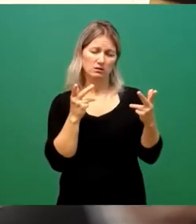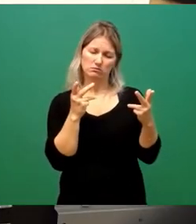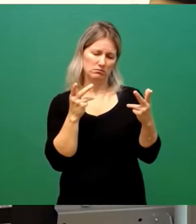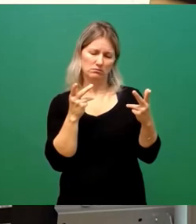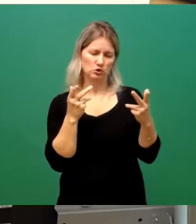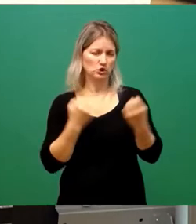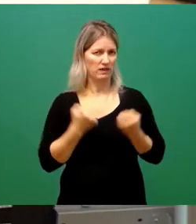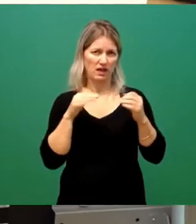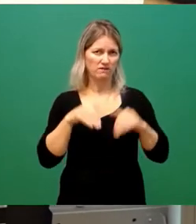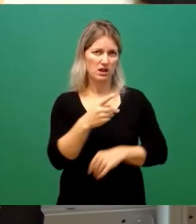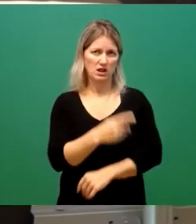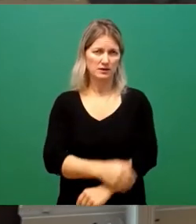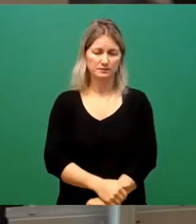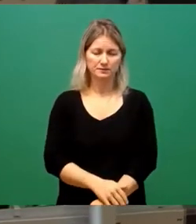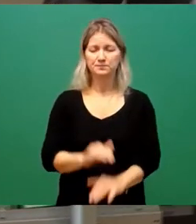Aufmerksamkeit.